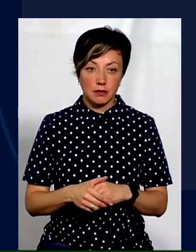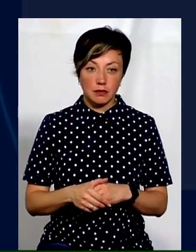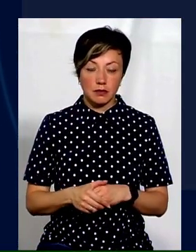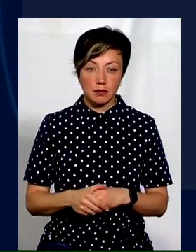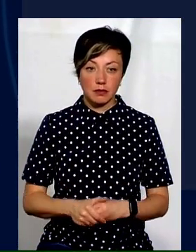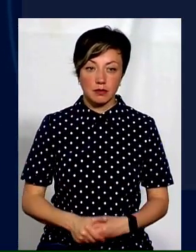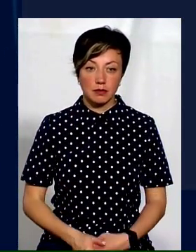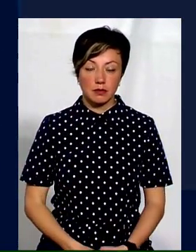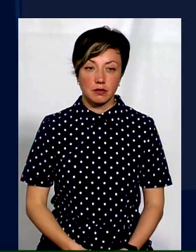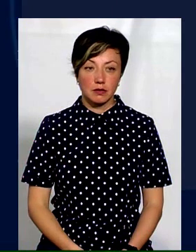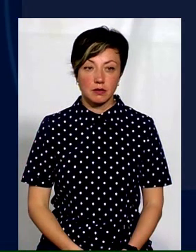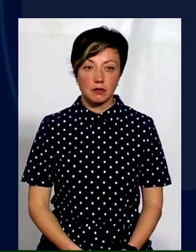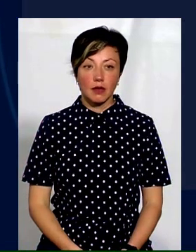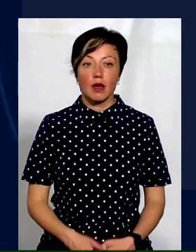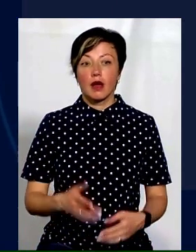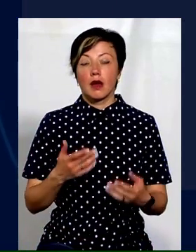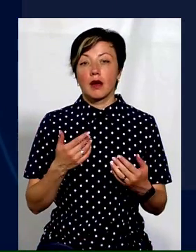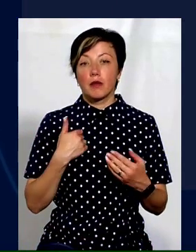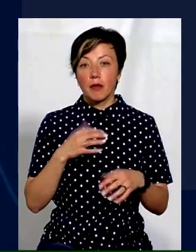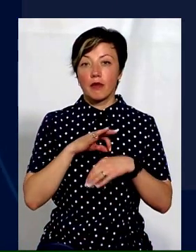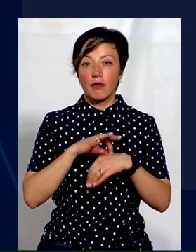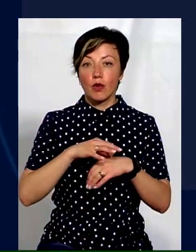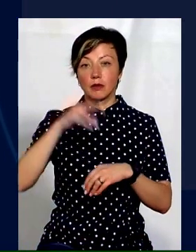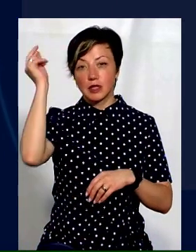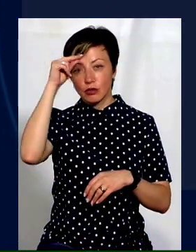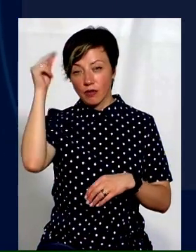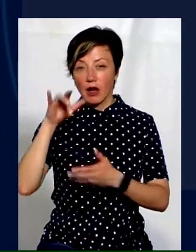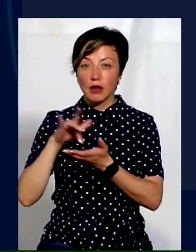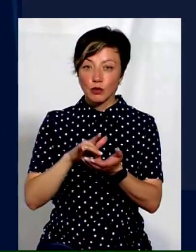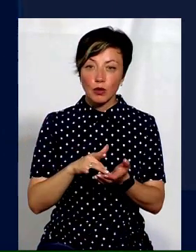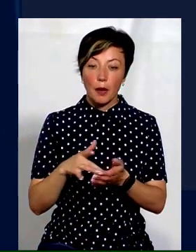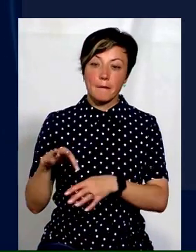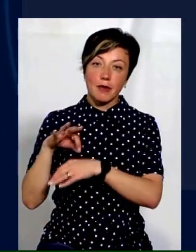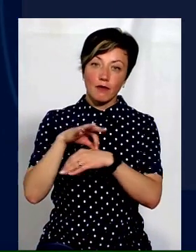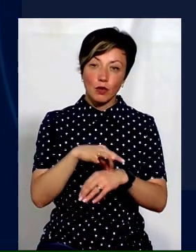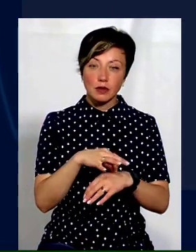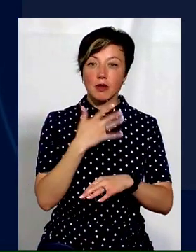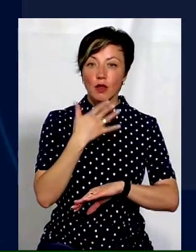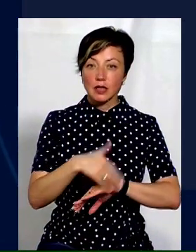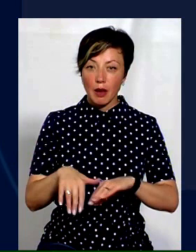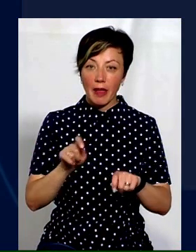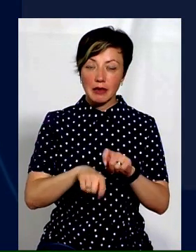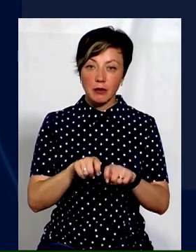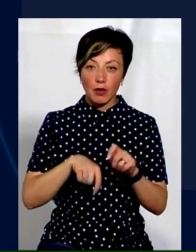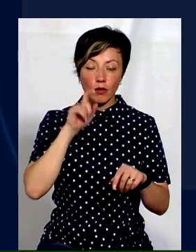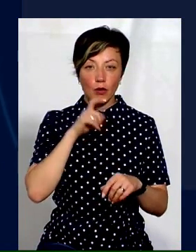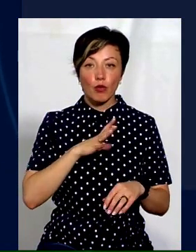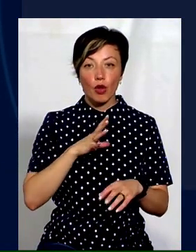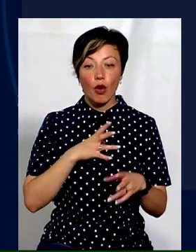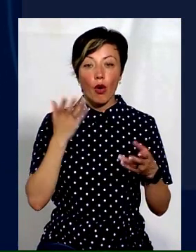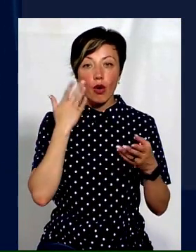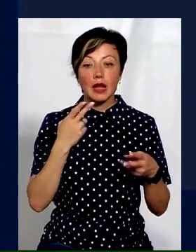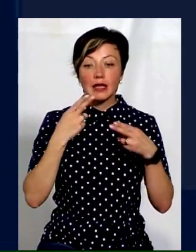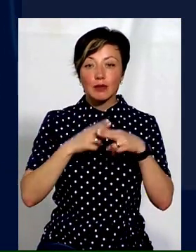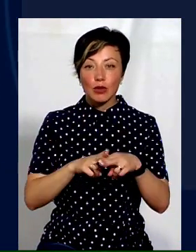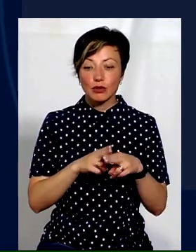семінари, робимо стажування, екскурсії, привозимо мініземних фермерів сюди, Україну. Тобто, був етап, коли треба було технологічно підкувати